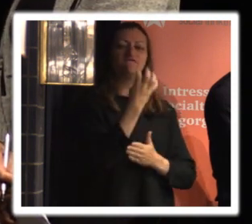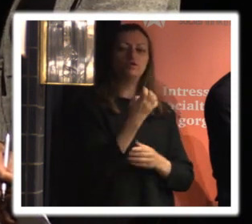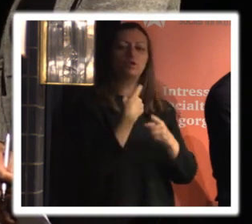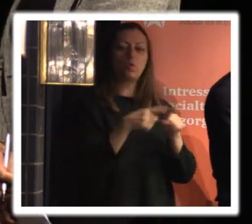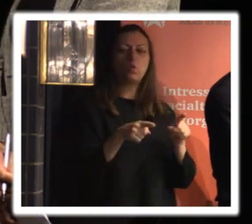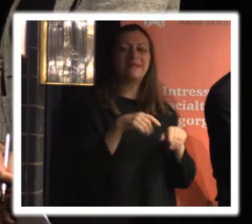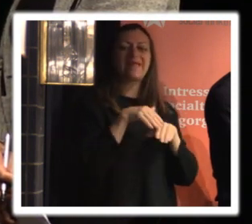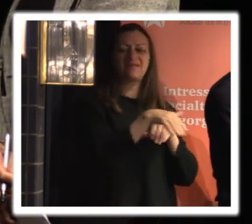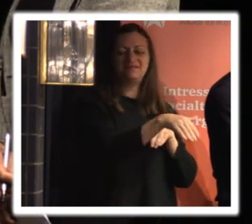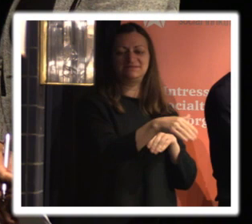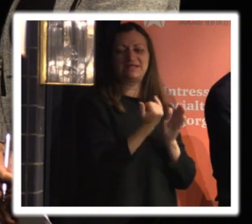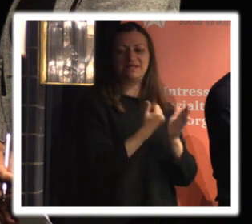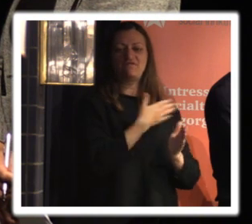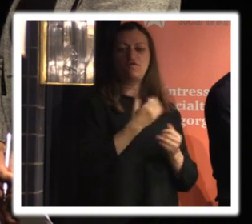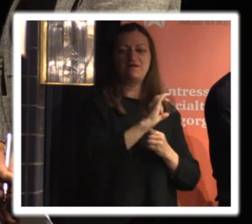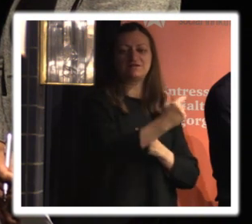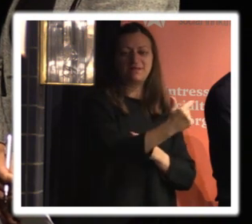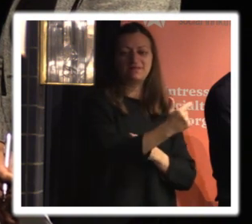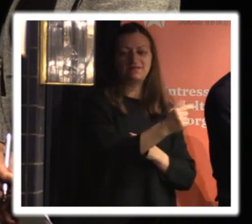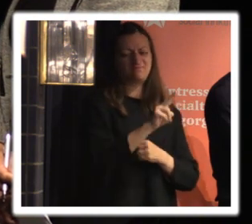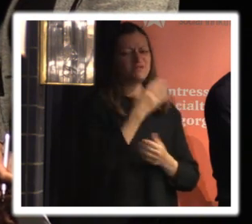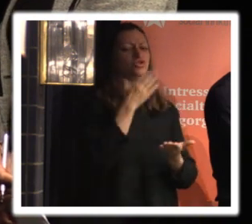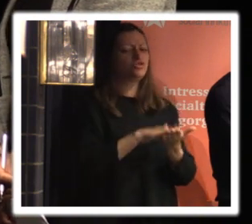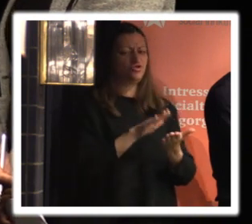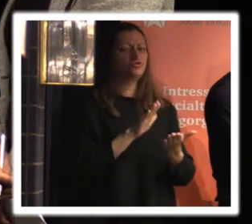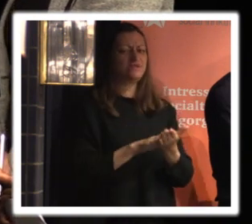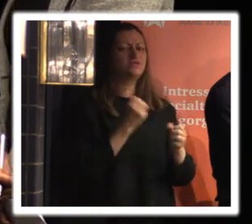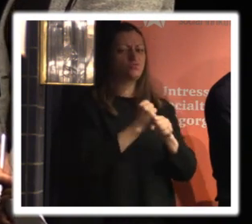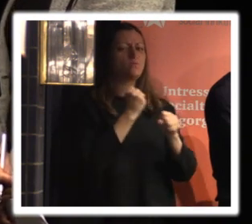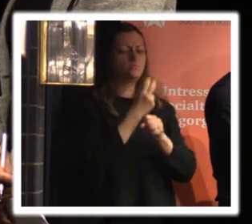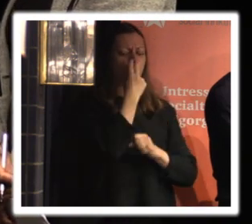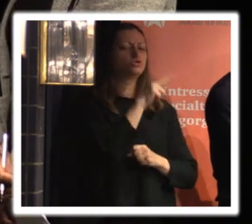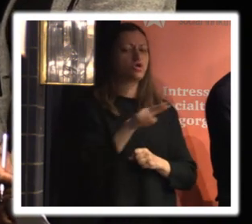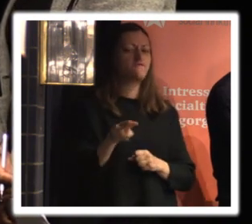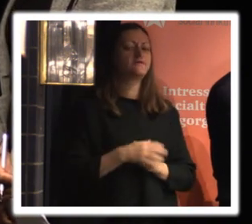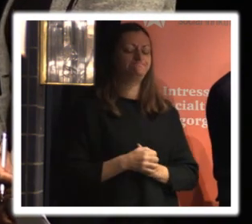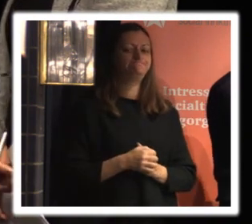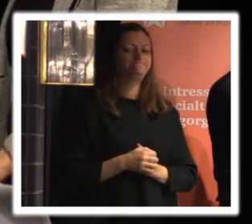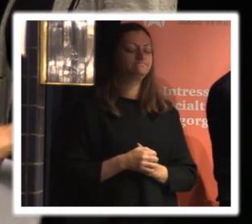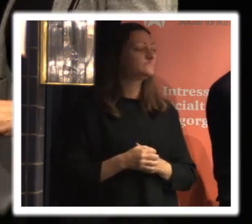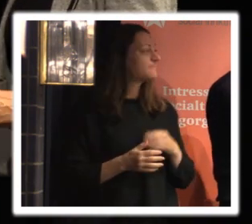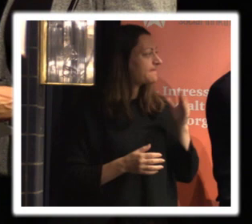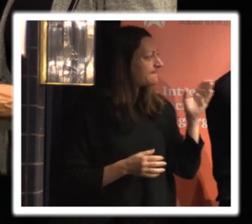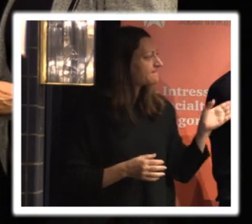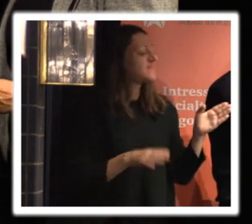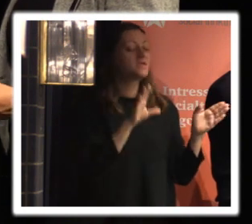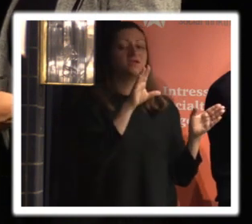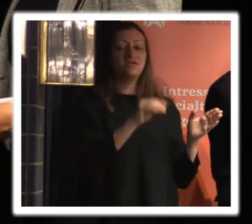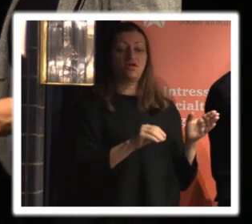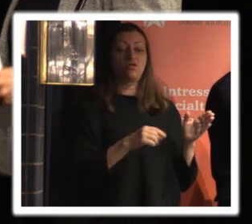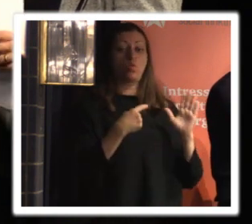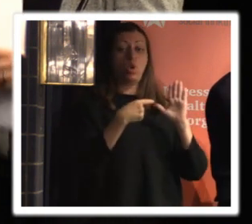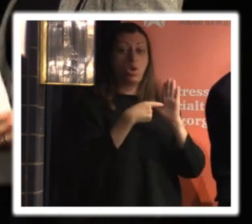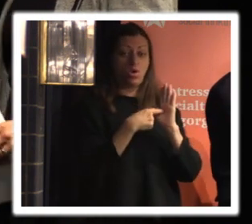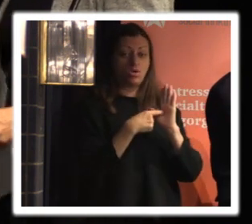verksamhet så det är nyttigt nyttigt jobb att göra ja och den här